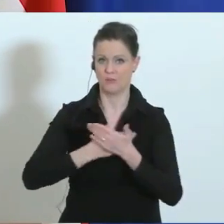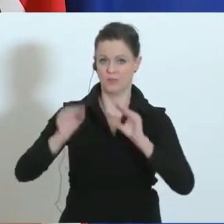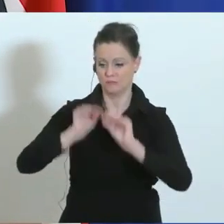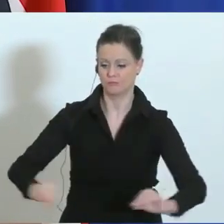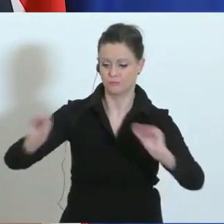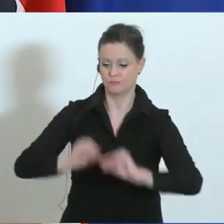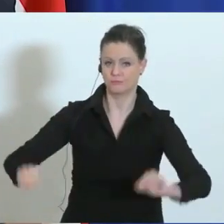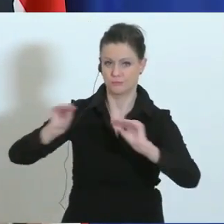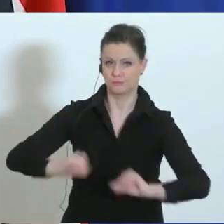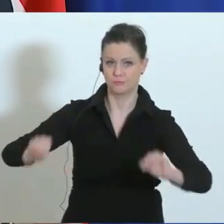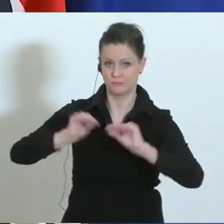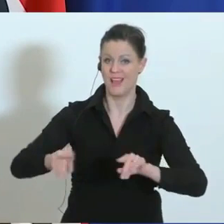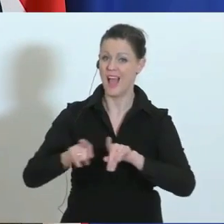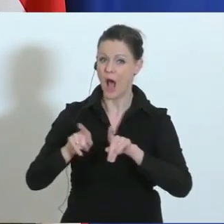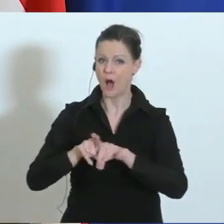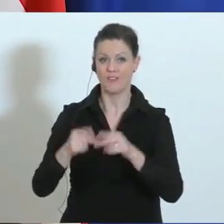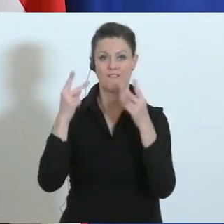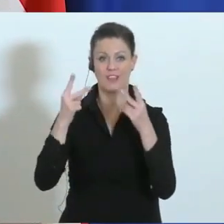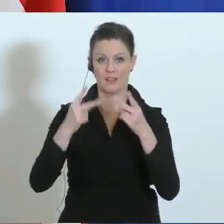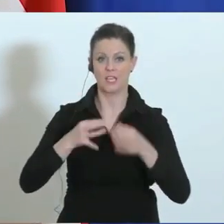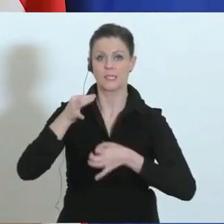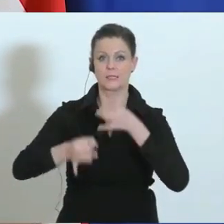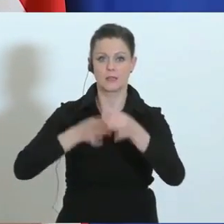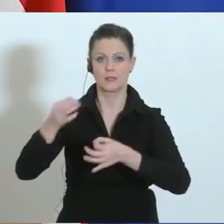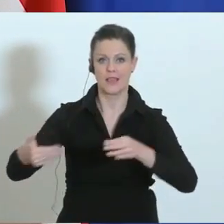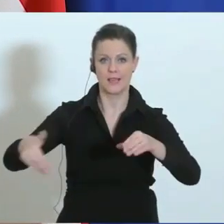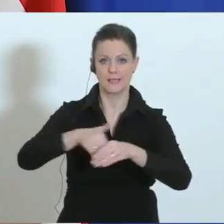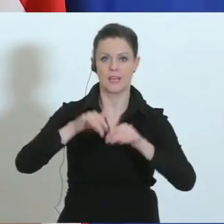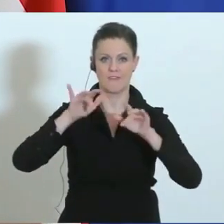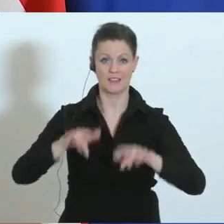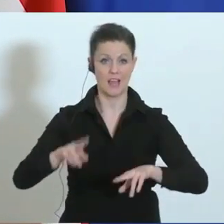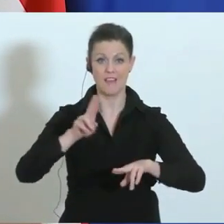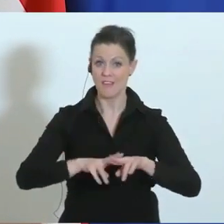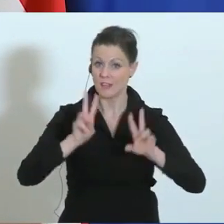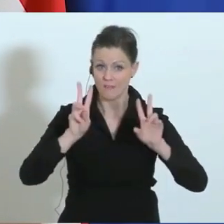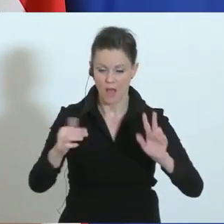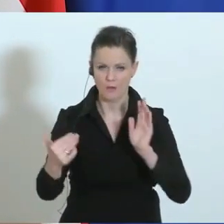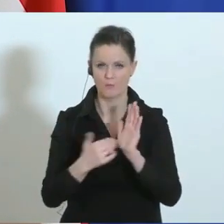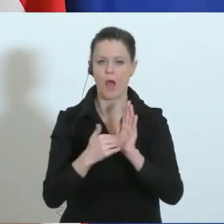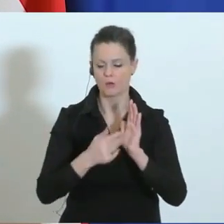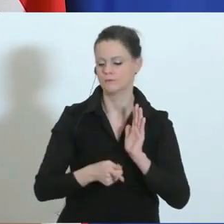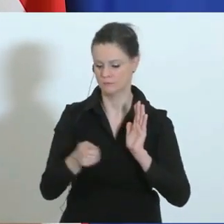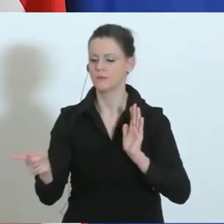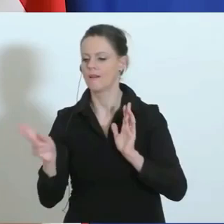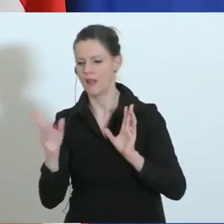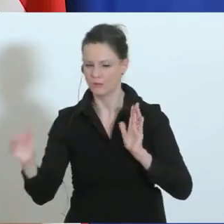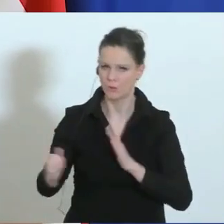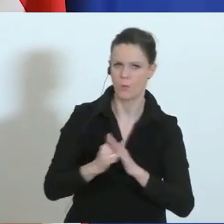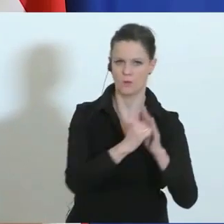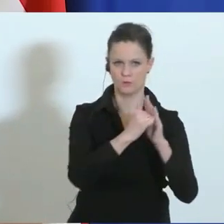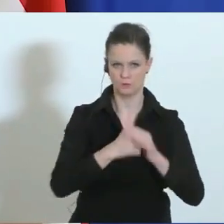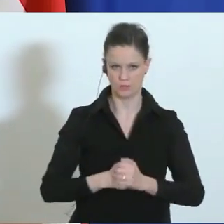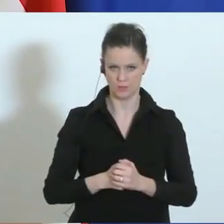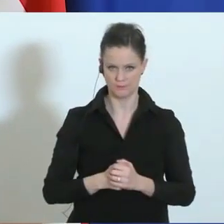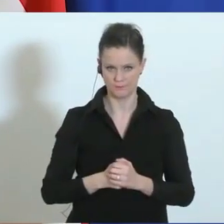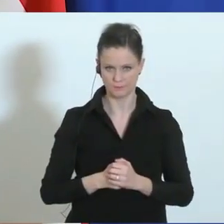damit sie auch eine wichtige strategische Reserve weiterhin bilden können, sollte es notwendig sein, um die Polizei zu verstärken. Darüber hinaus